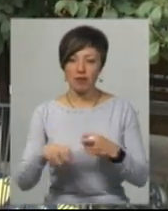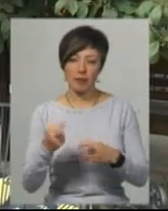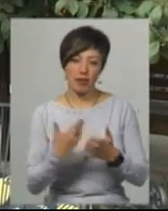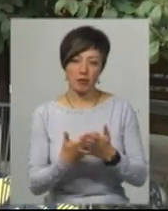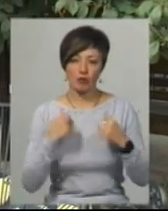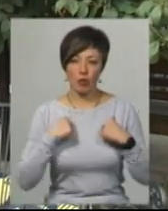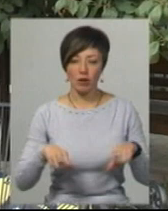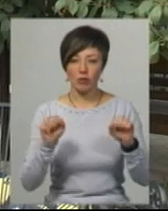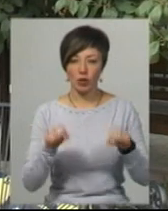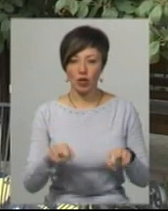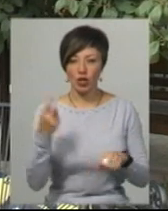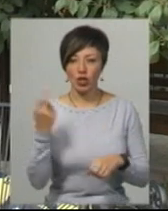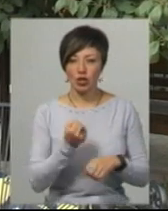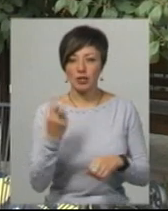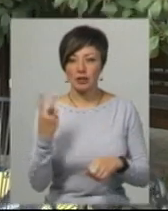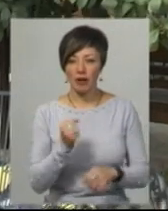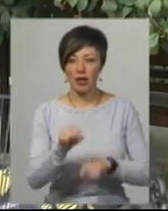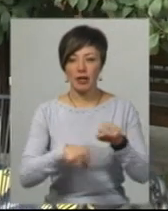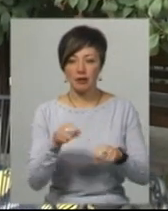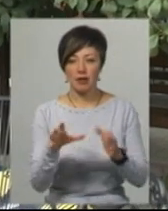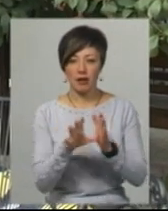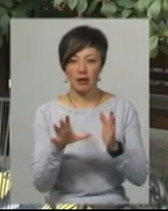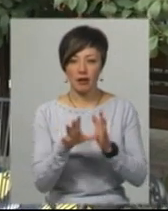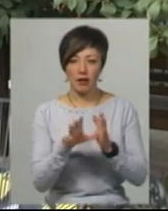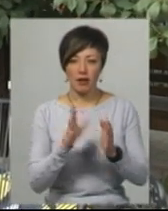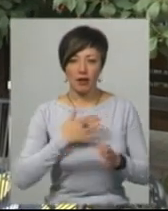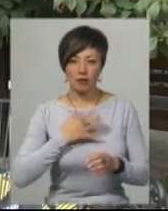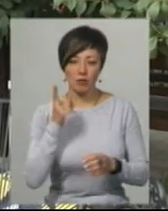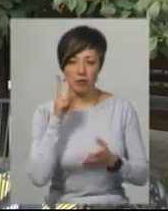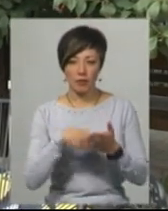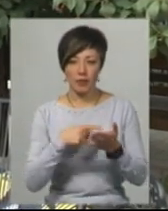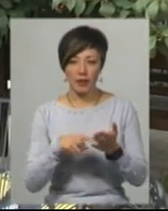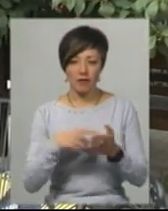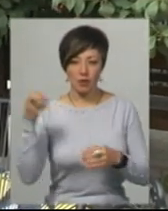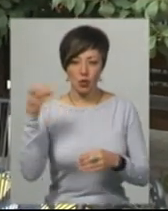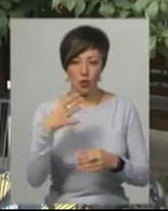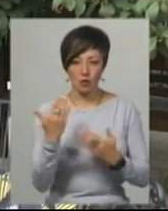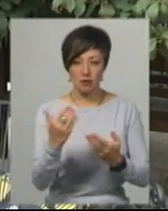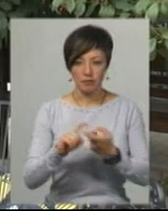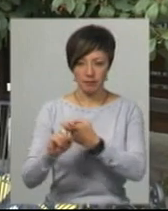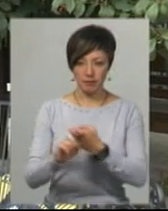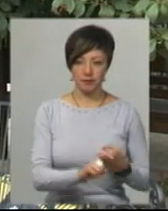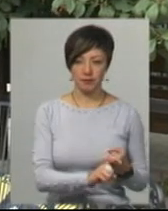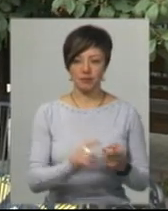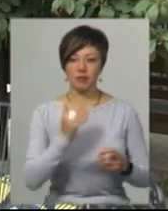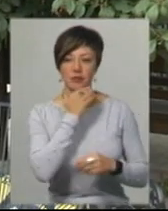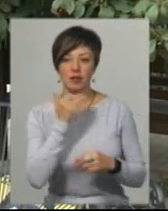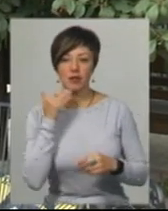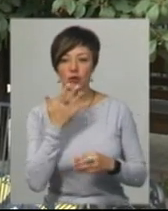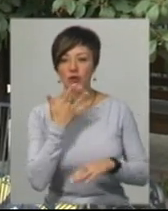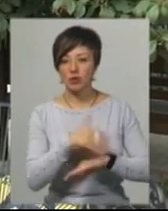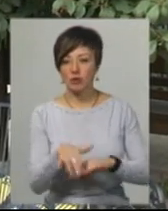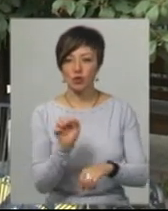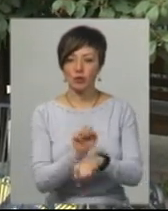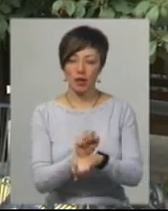ми, наприклад, спокійно могли і тиждень, і два їхати і заряджатися наші гаджети виключно від сонця. І мало того, дуже багато іноземців